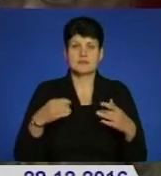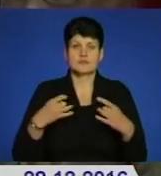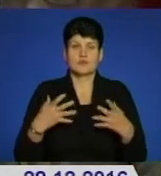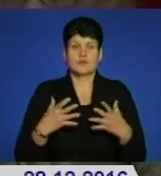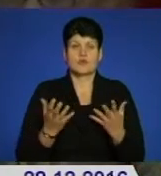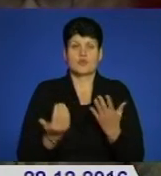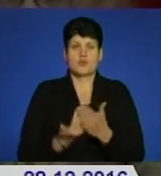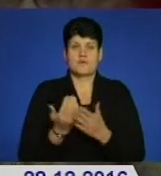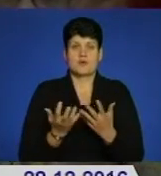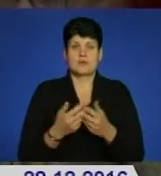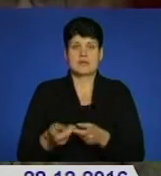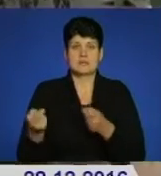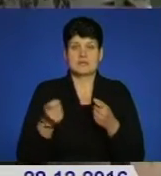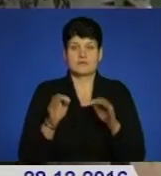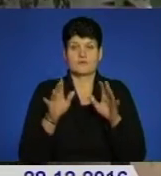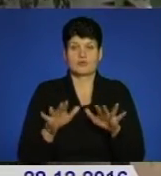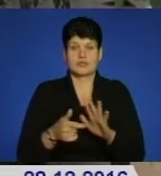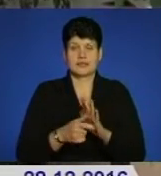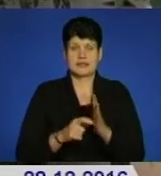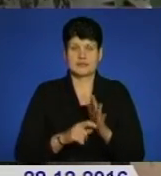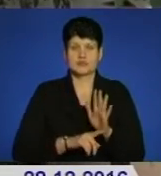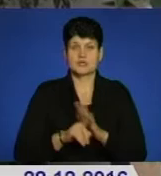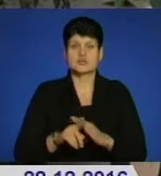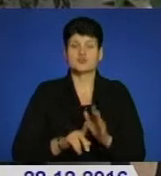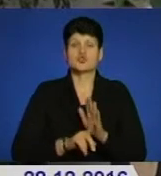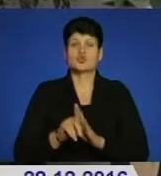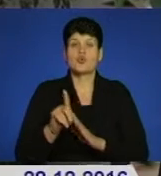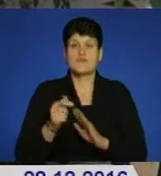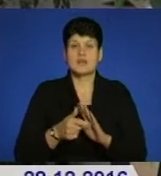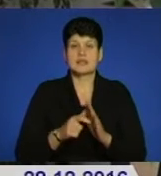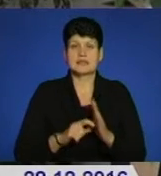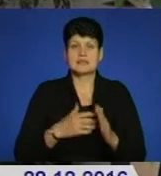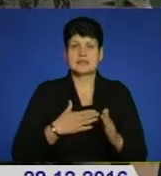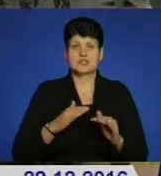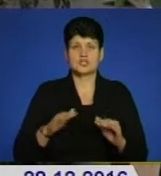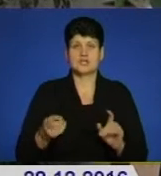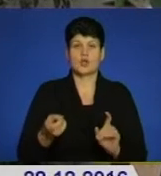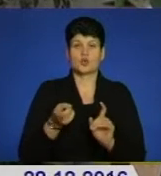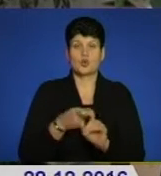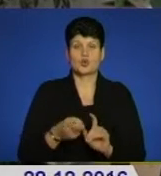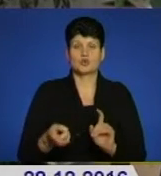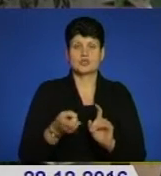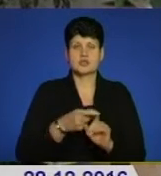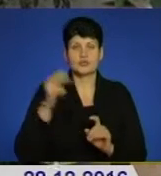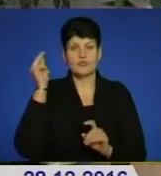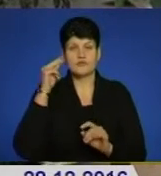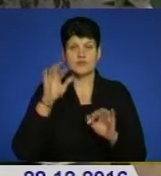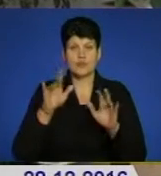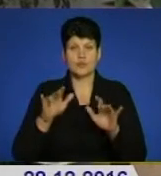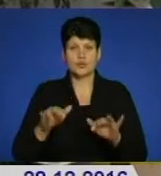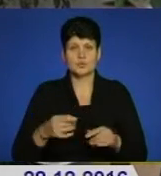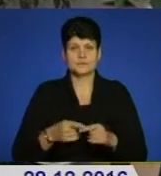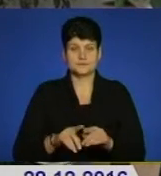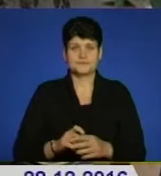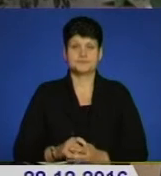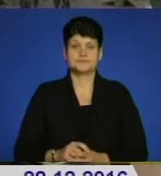обладнання занесли до комп'ютерного класу. Починаючи з початкових класів, наші учні долучаються до вивчення комп'ютерної техніки.